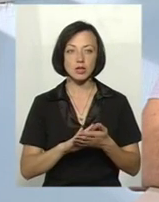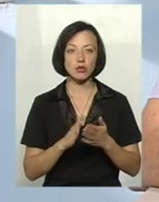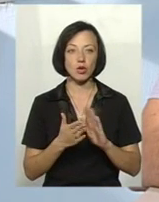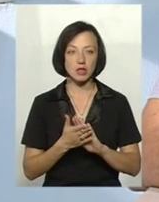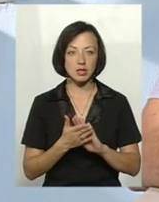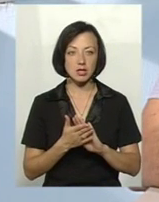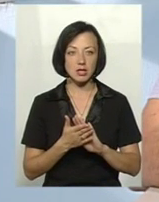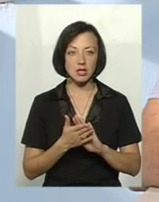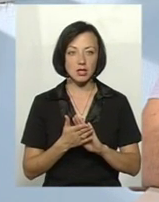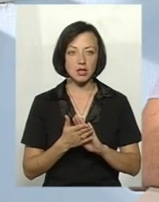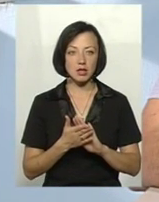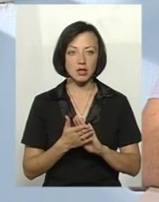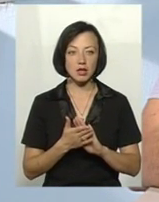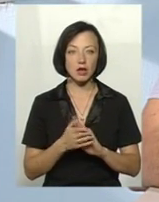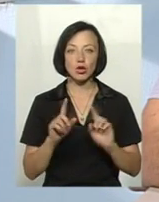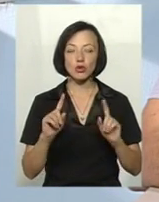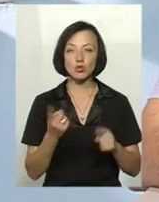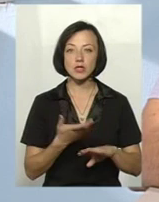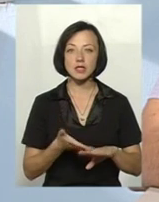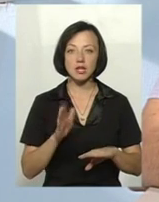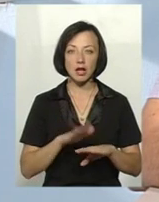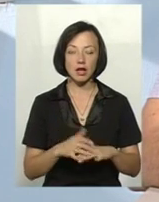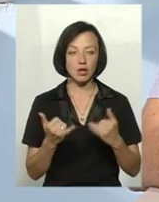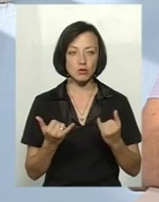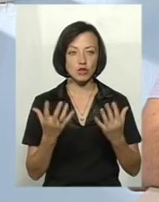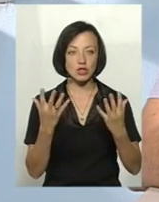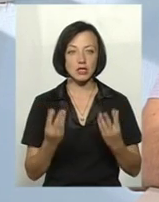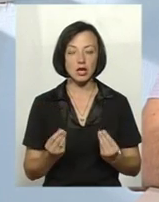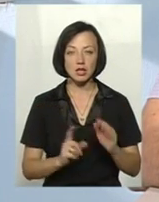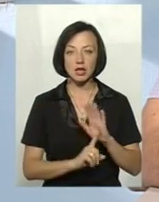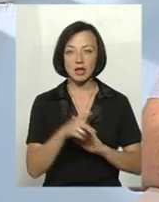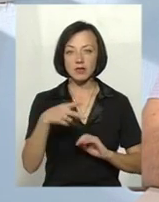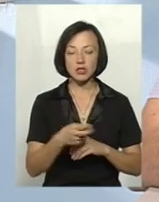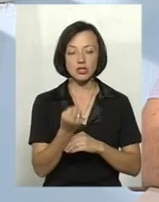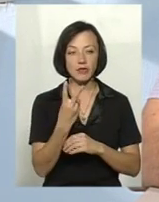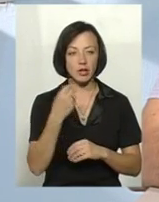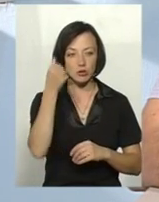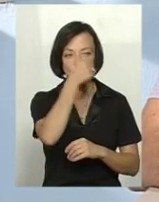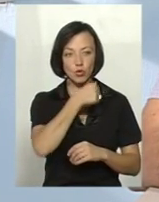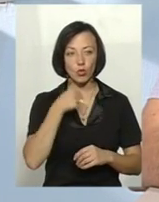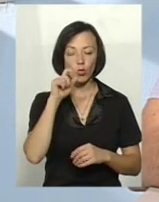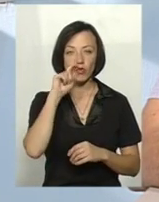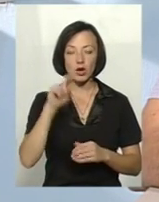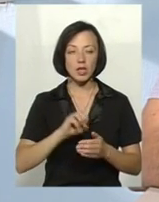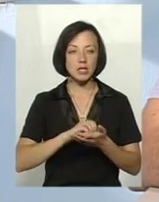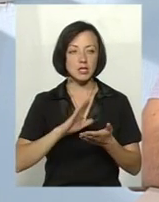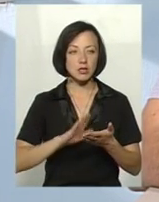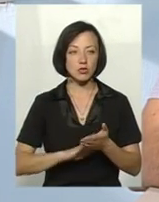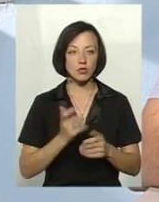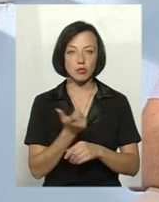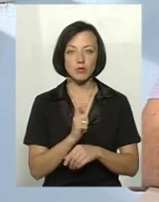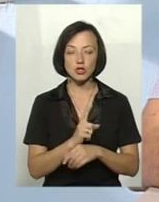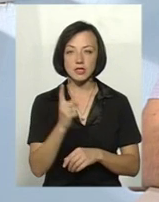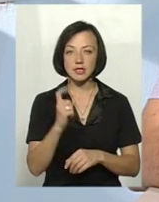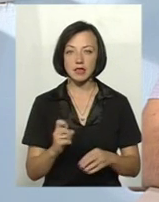надзвичайно складна на сьогоднішній момент. Із 2012 року в Україні зареєстровано вже більше 110